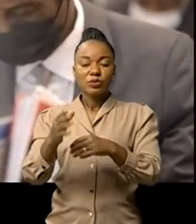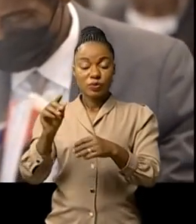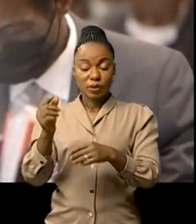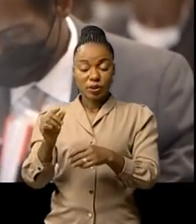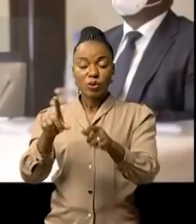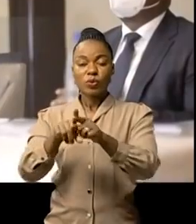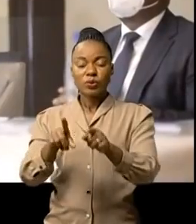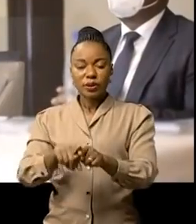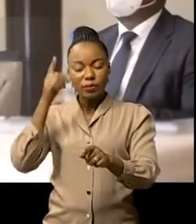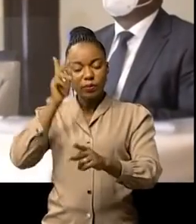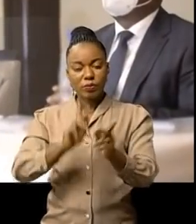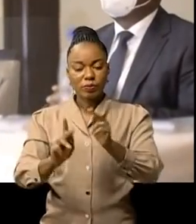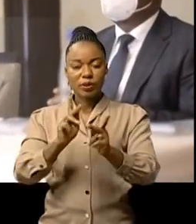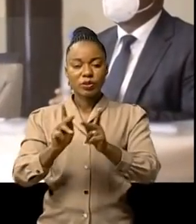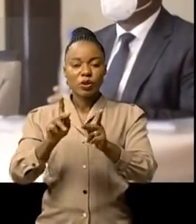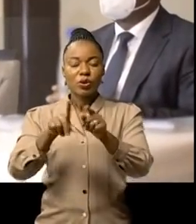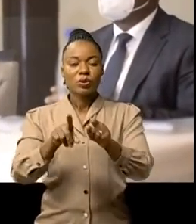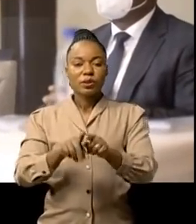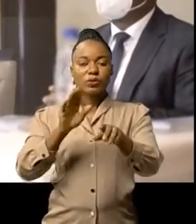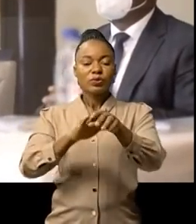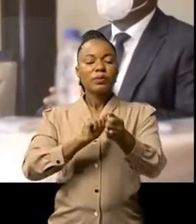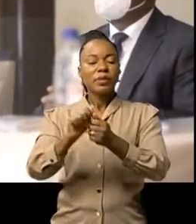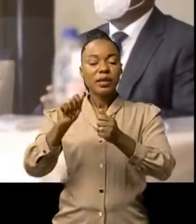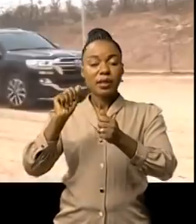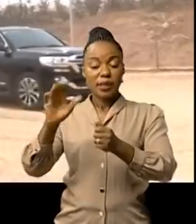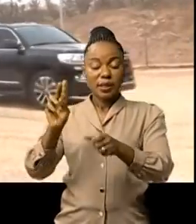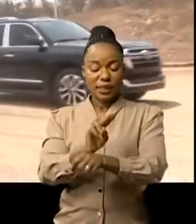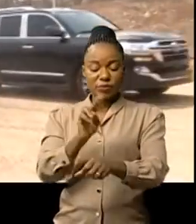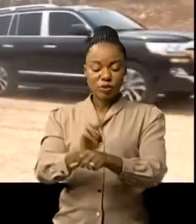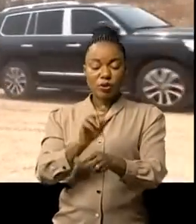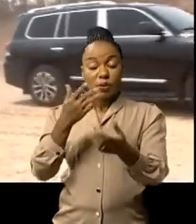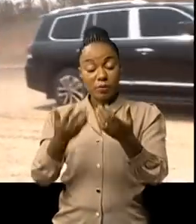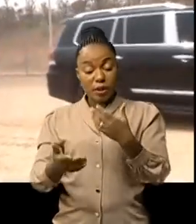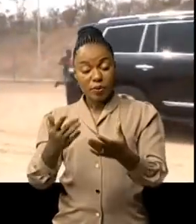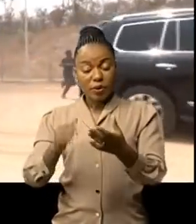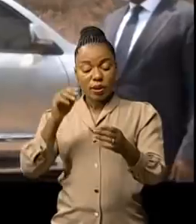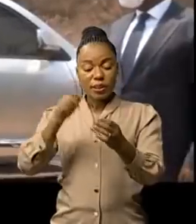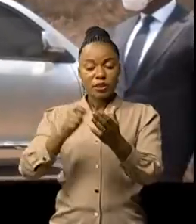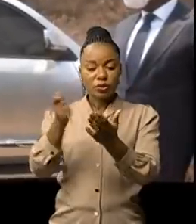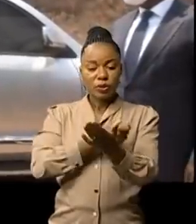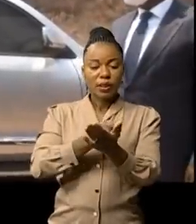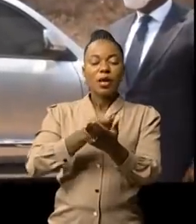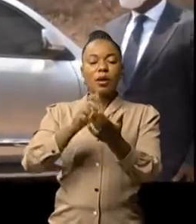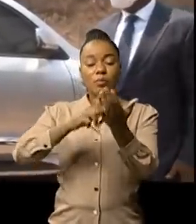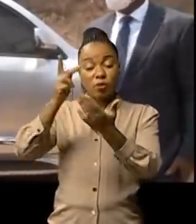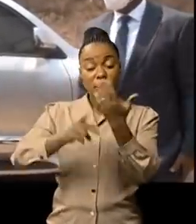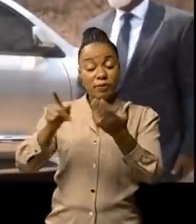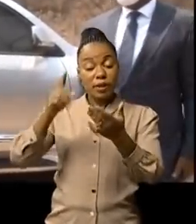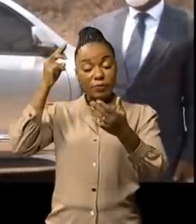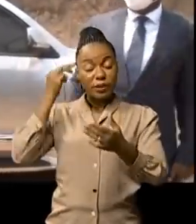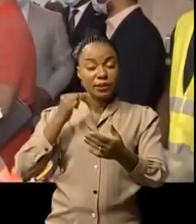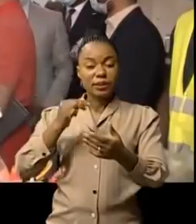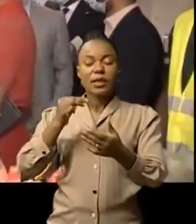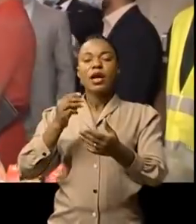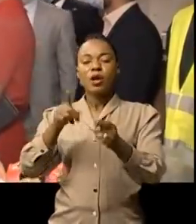celles de populations impactées par cette exploitation. Conformément à son agenda très chargé, la patronne des mines a